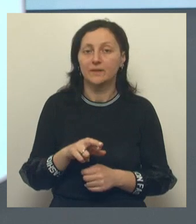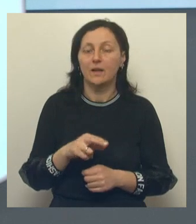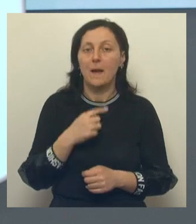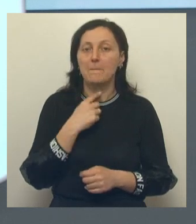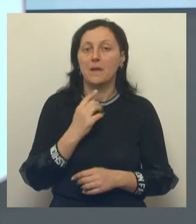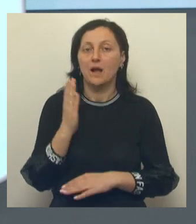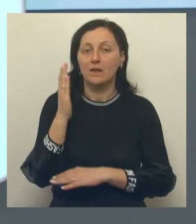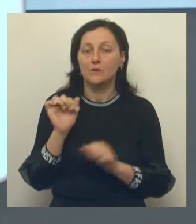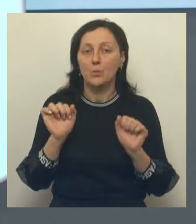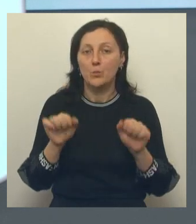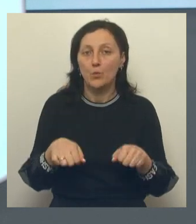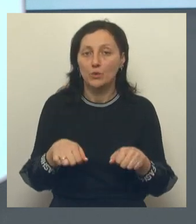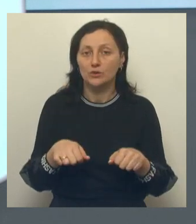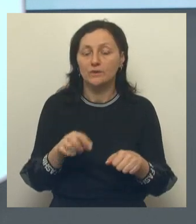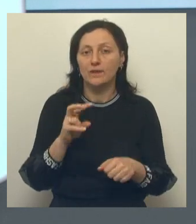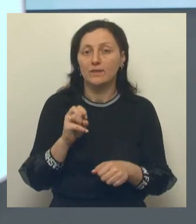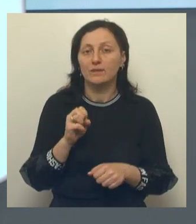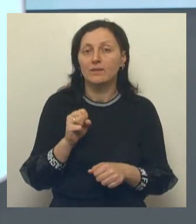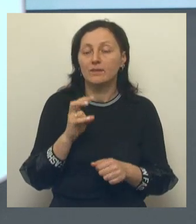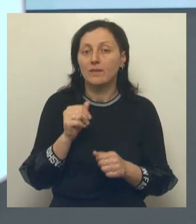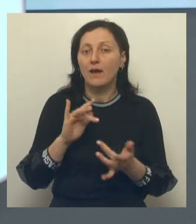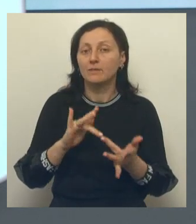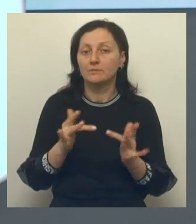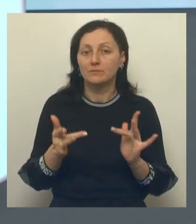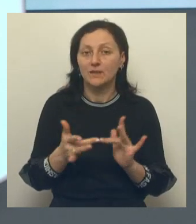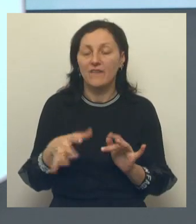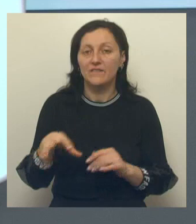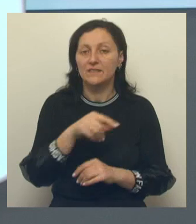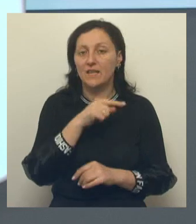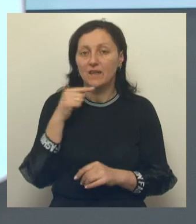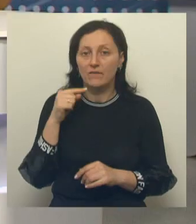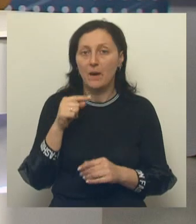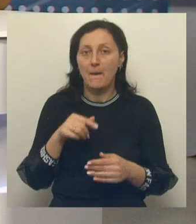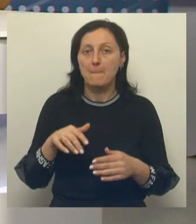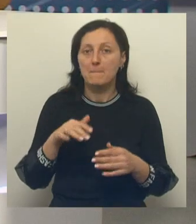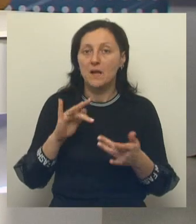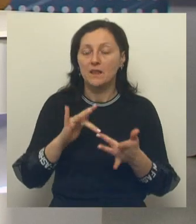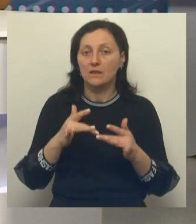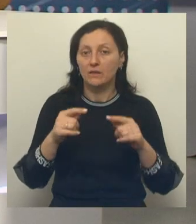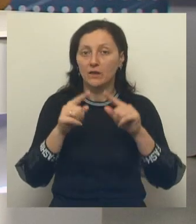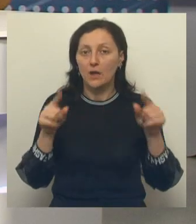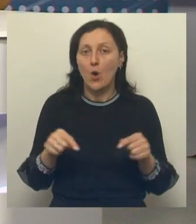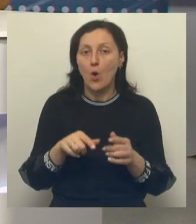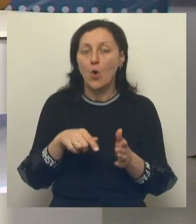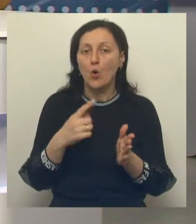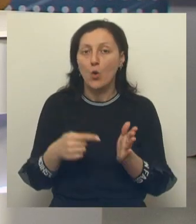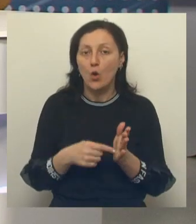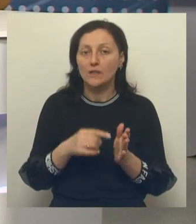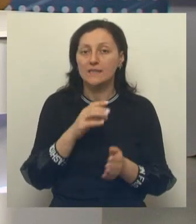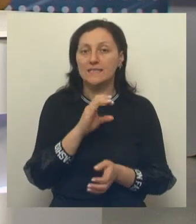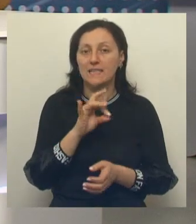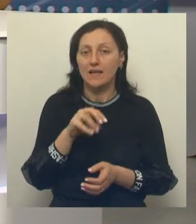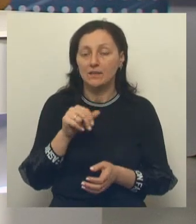Проголосовать можно будет на федеральной платформе, на всероссийской платформе за городсреда.ру.